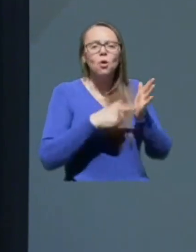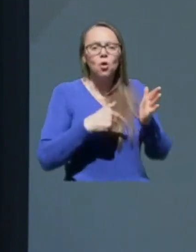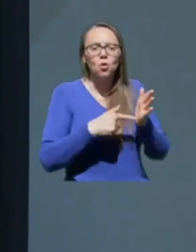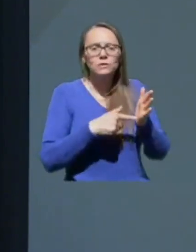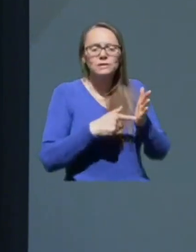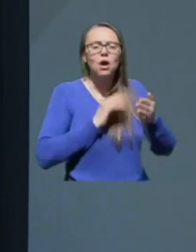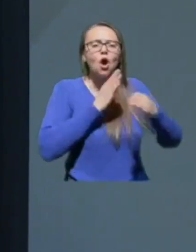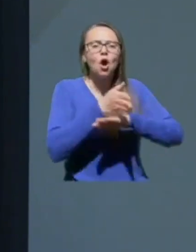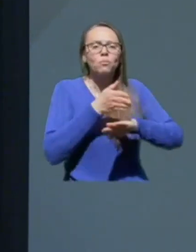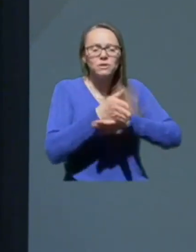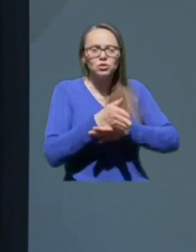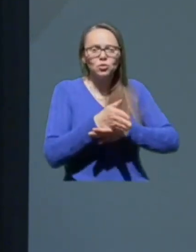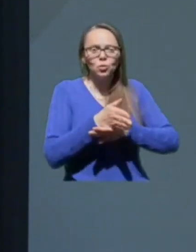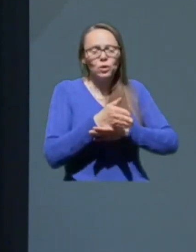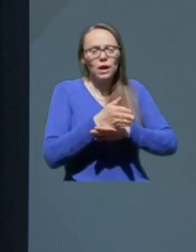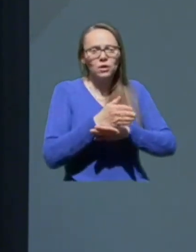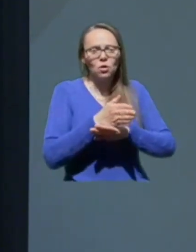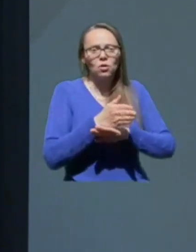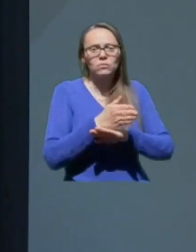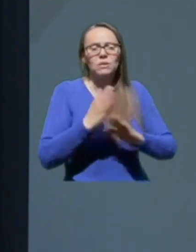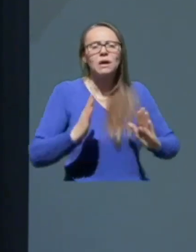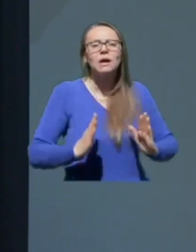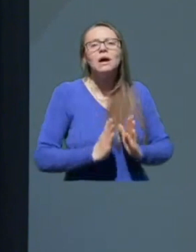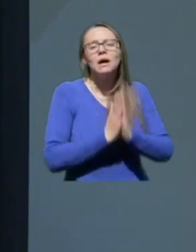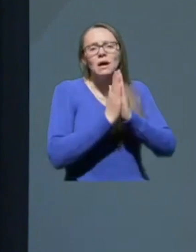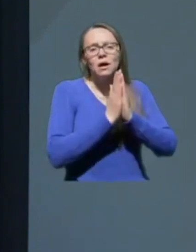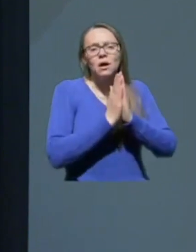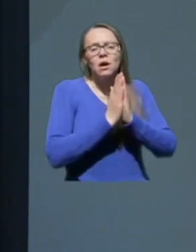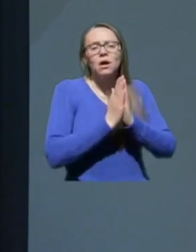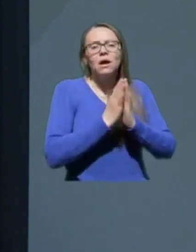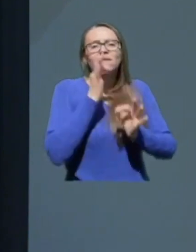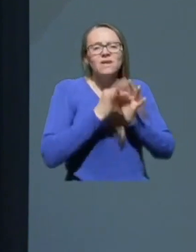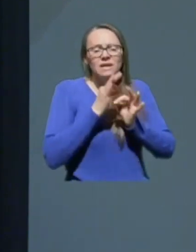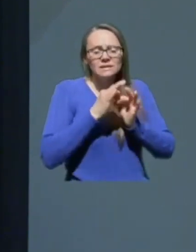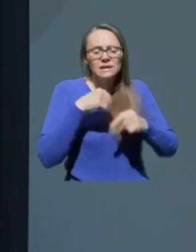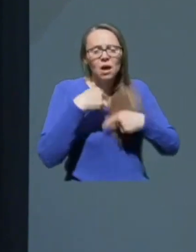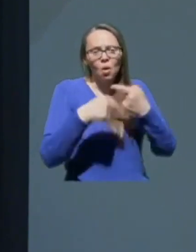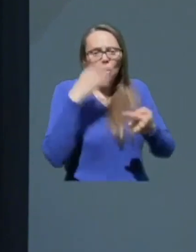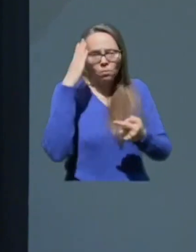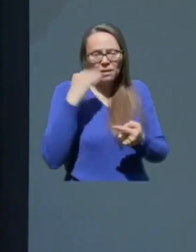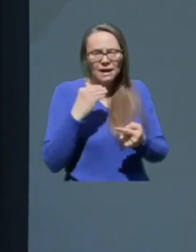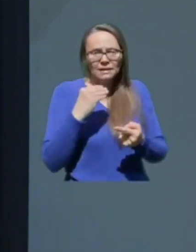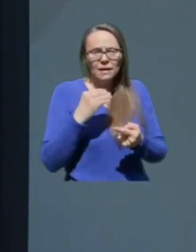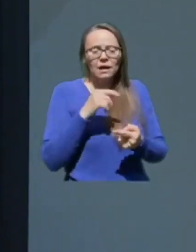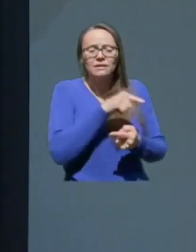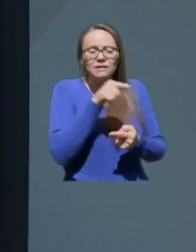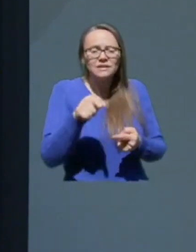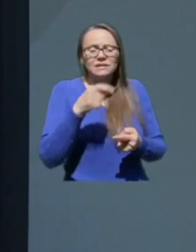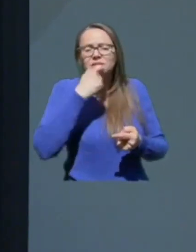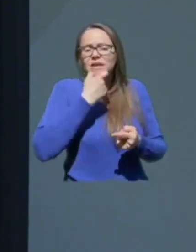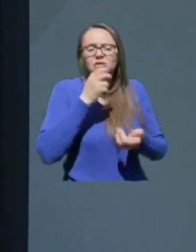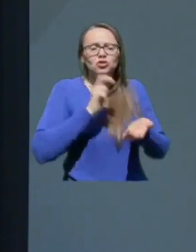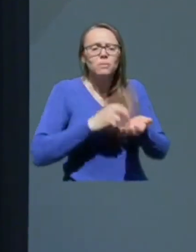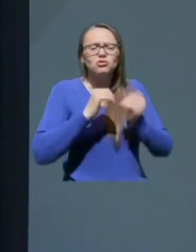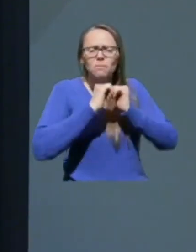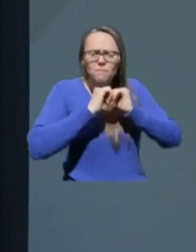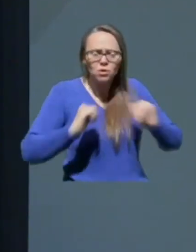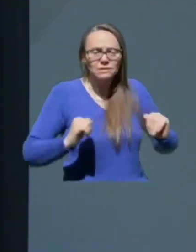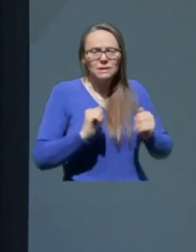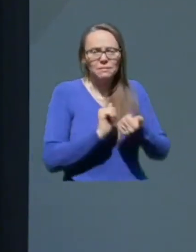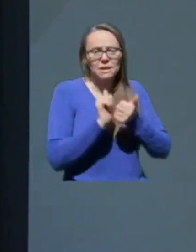obiskujajo verske obrede, ob enem pa so prav oni tisti, ki so v tej epidemiji še posebej izpostavljeni.